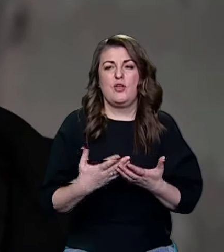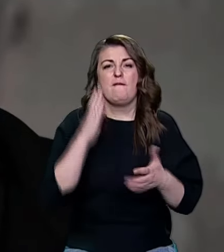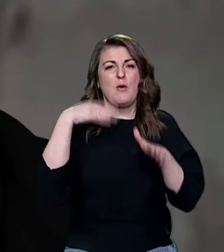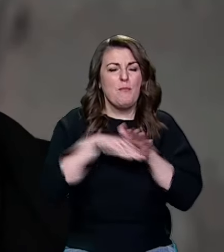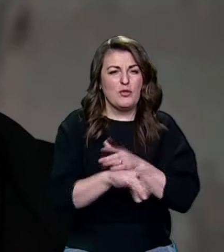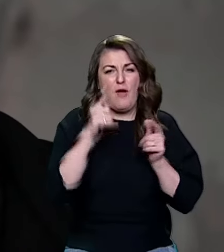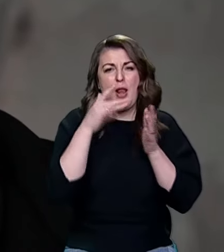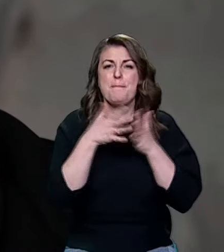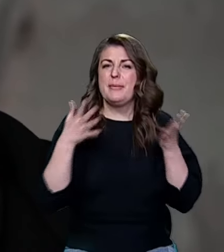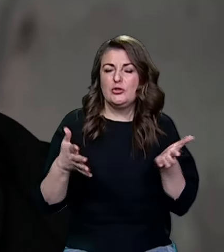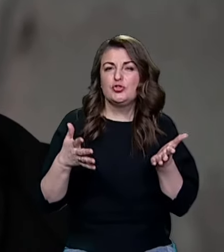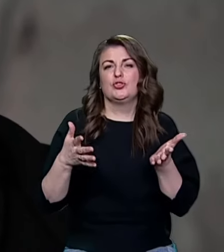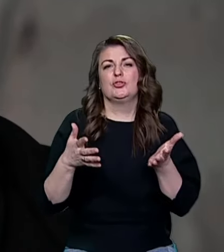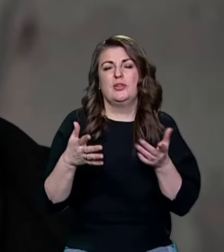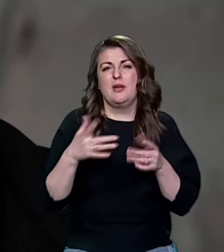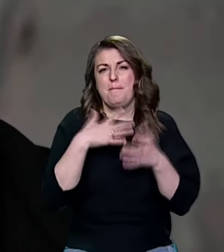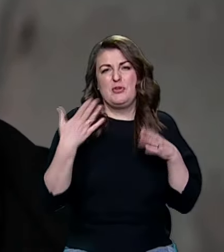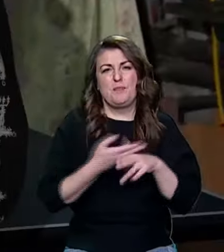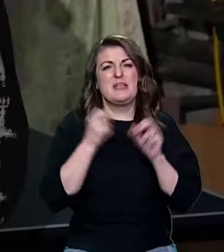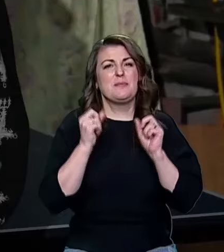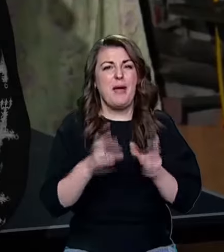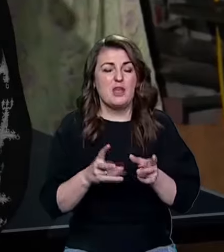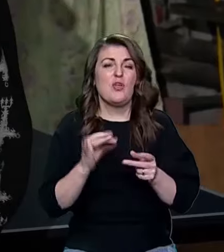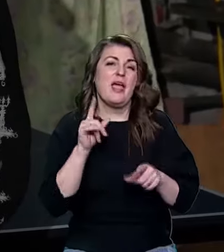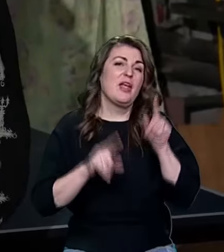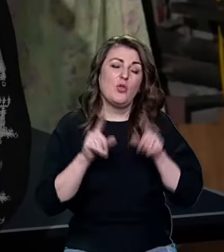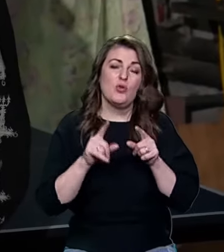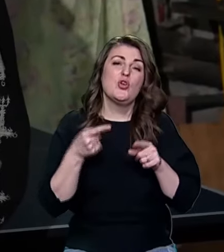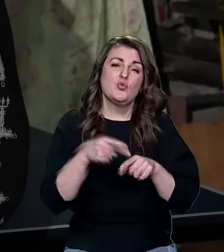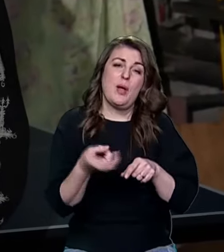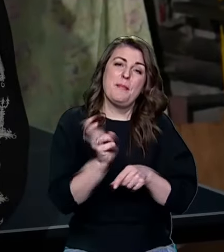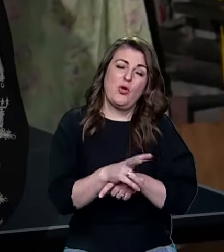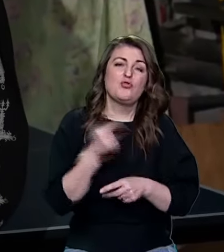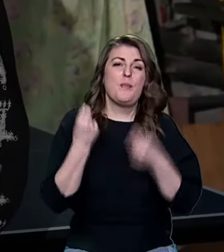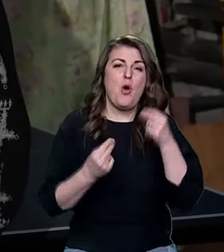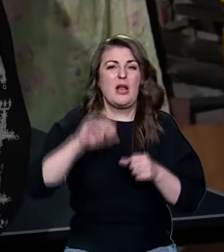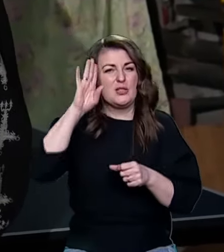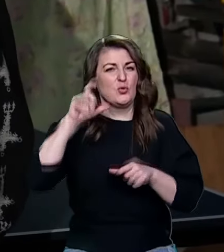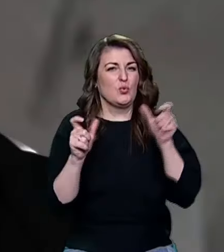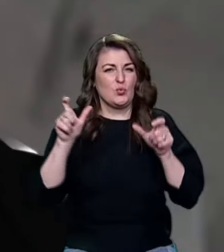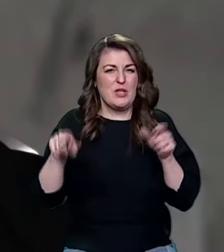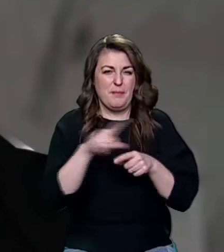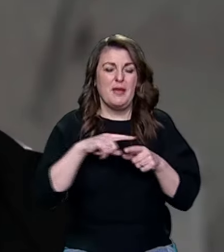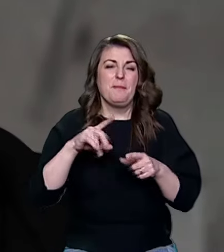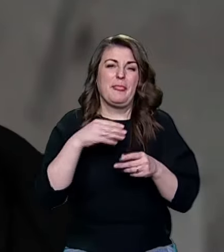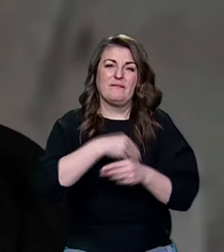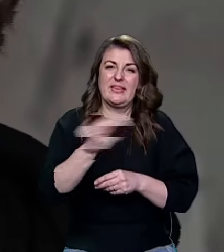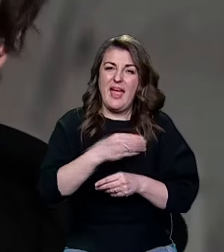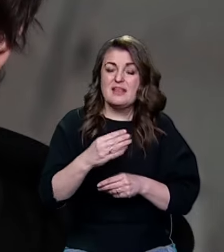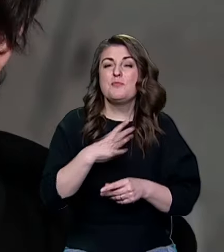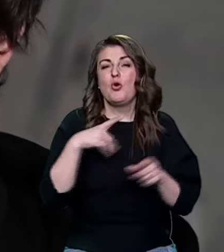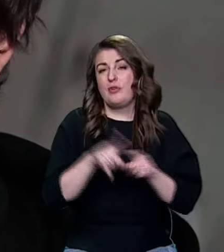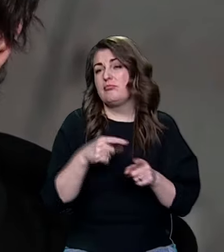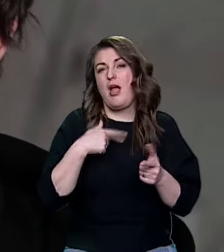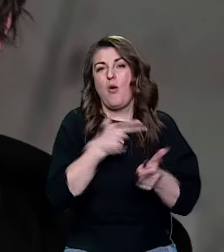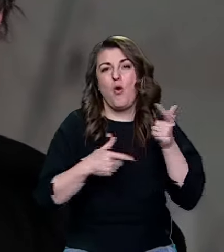підвалі більш безпечно. Іноді я сюди приходжу пограти з друзями в теніс. Один раз було, що я